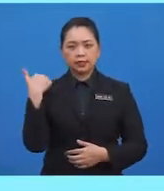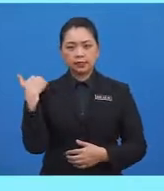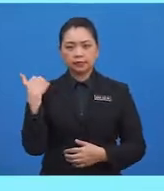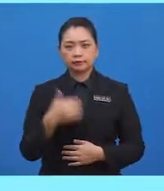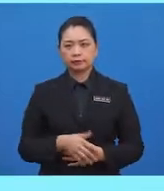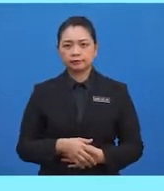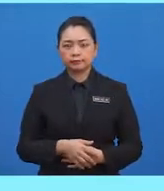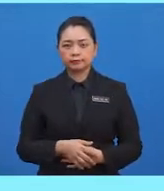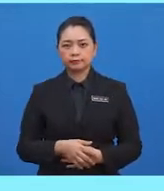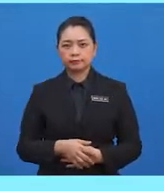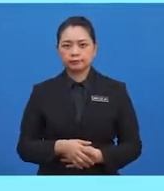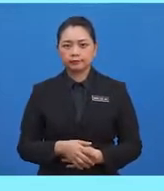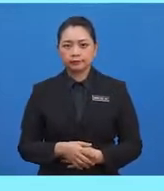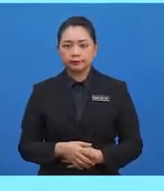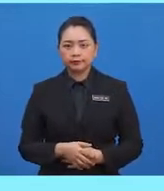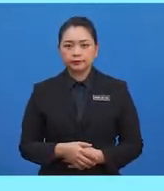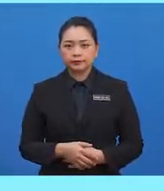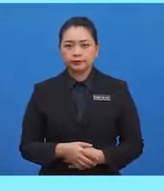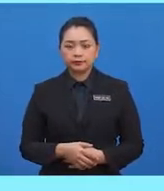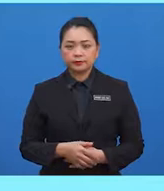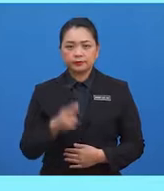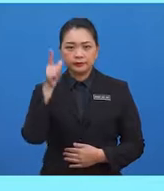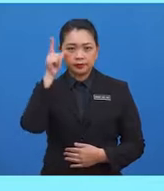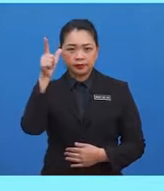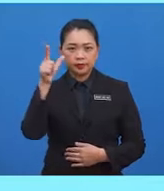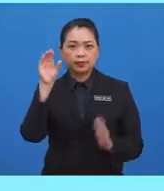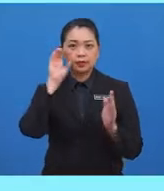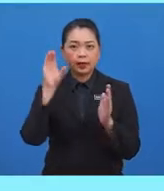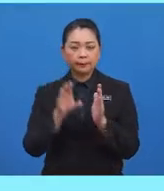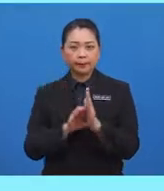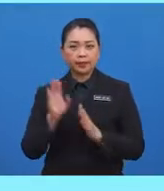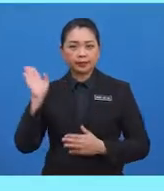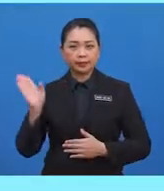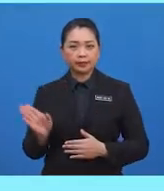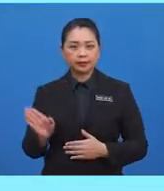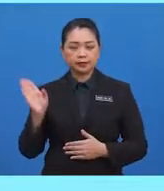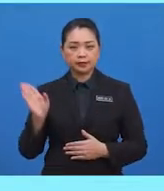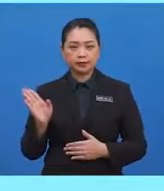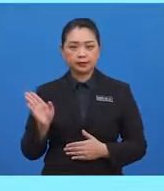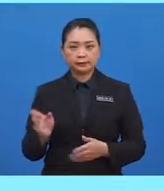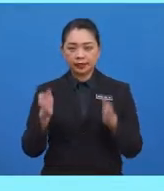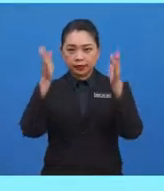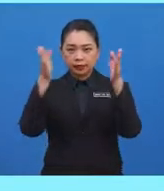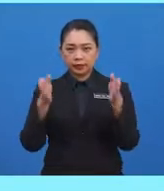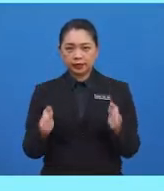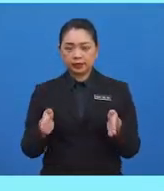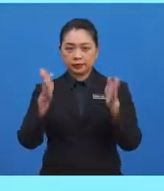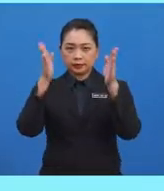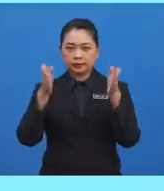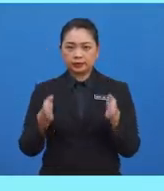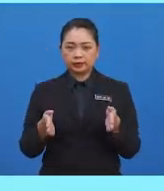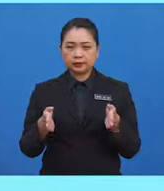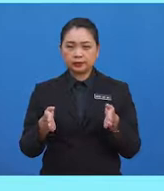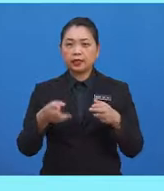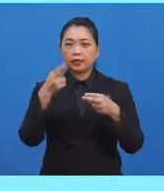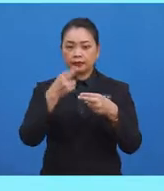tingkap. cuba murid-murid kenalpasti jenis garisan yang ada di